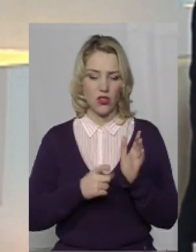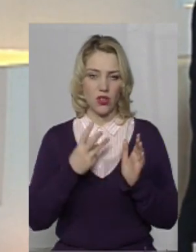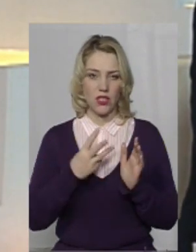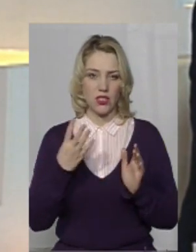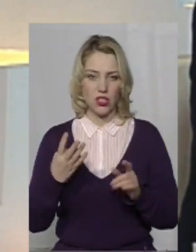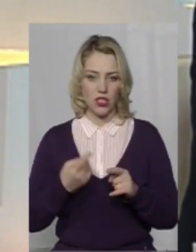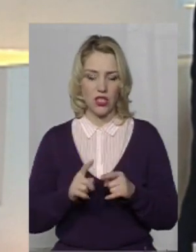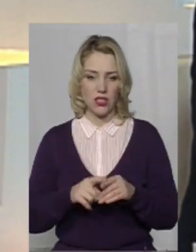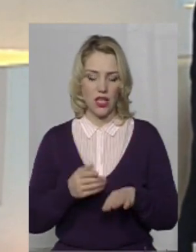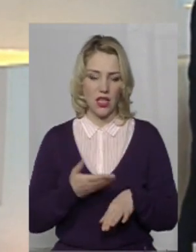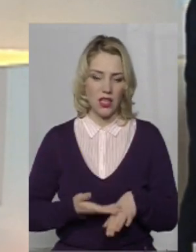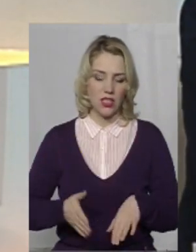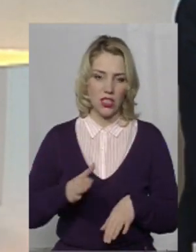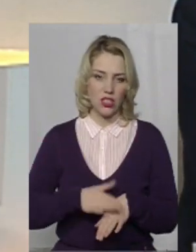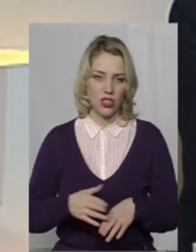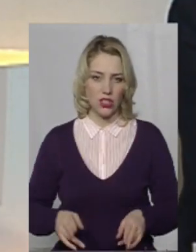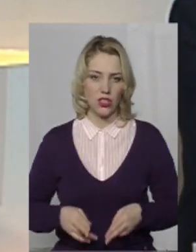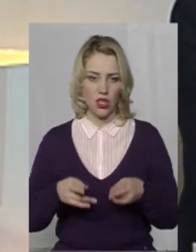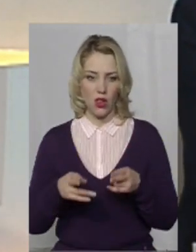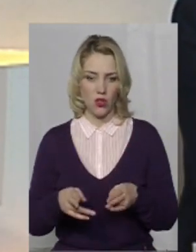це тяжкі та особливо тяжкі злочини.